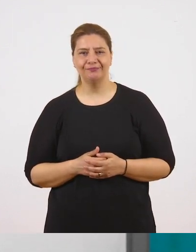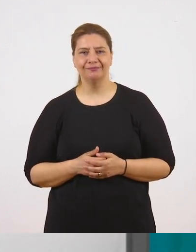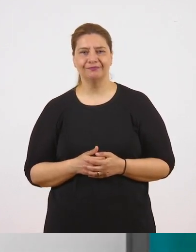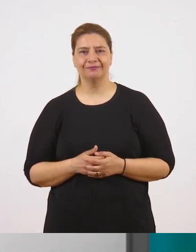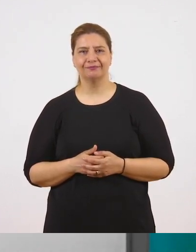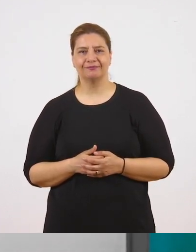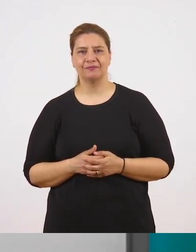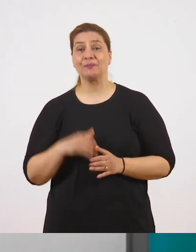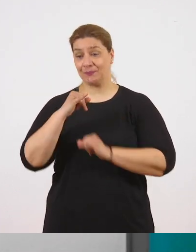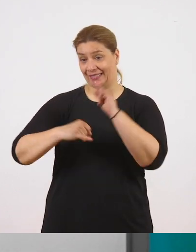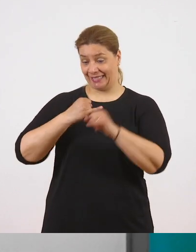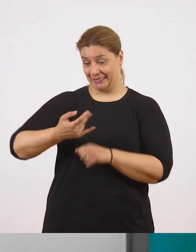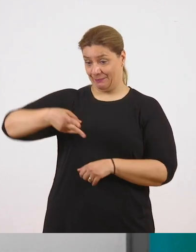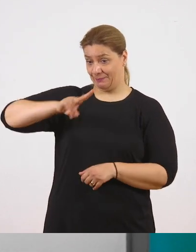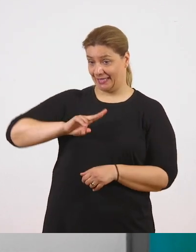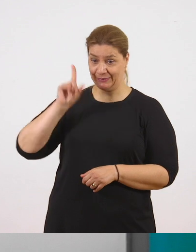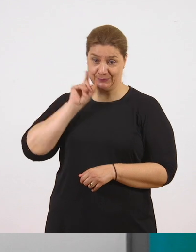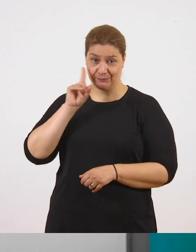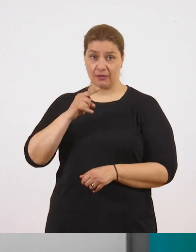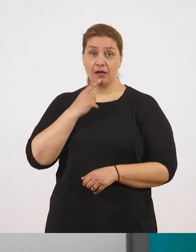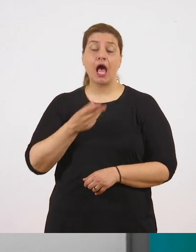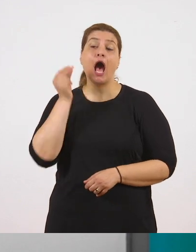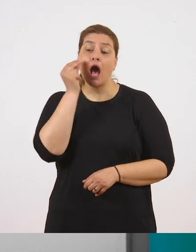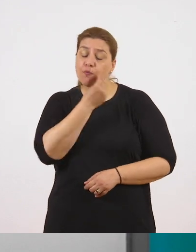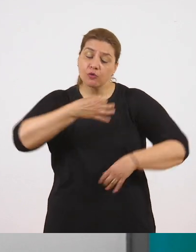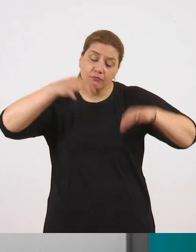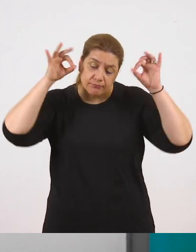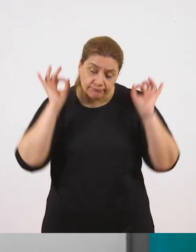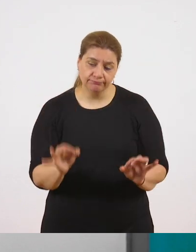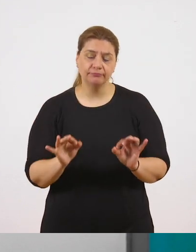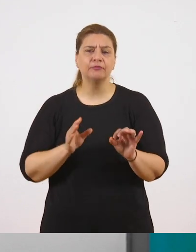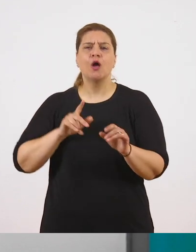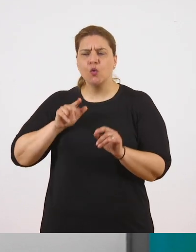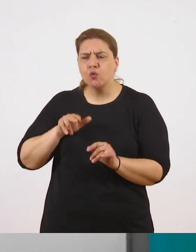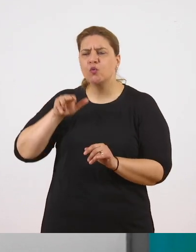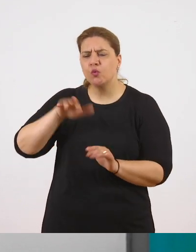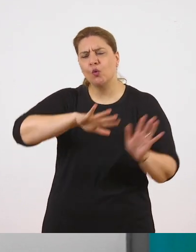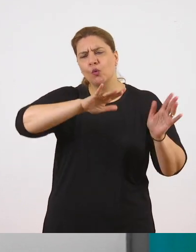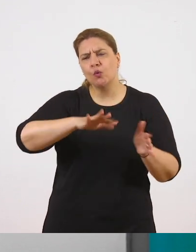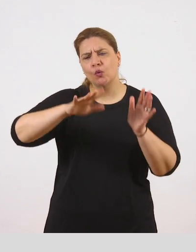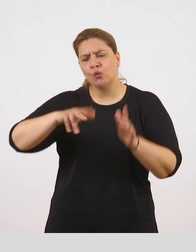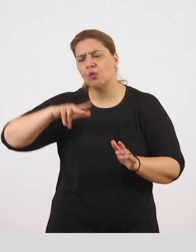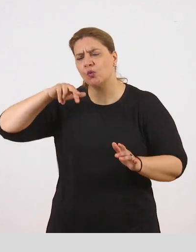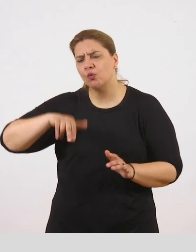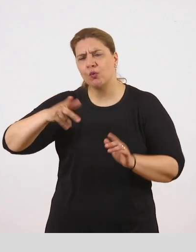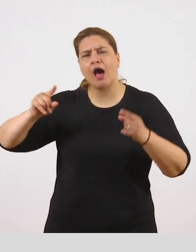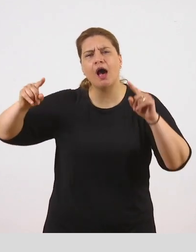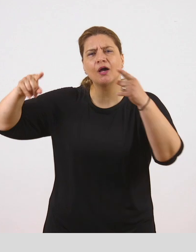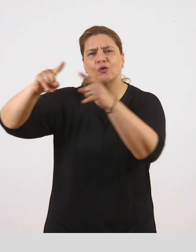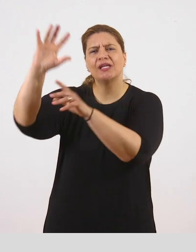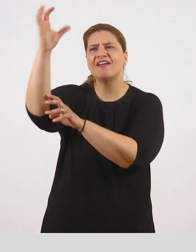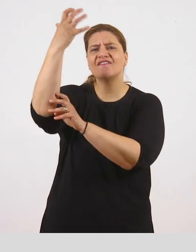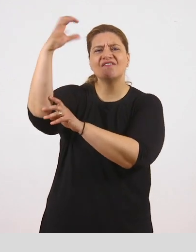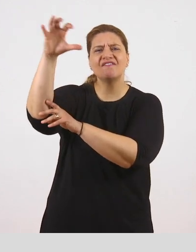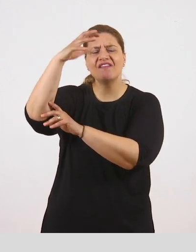Η Μαρίνα λέει κάθε απόγευμα έφτανε ως το ακροτήρι με το φάρο. Μάζευε κοχύλια,